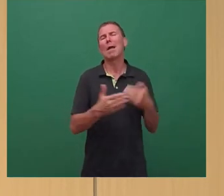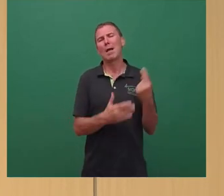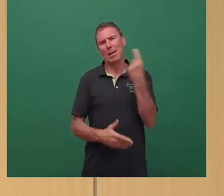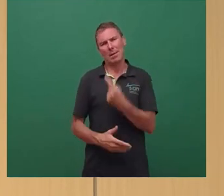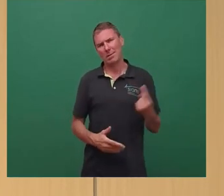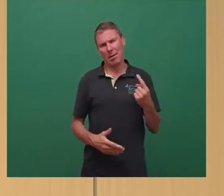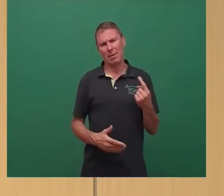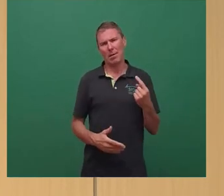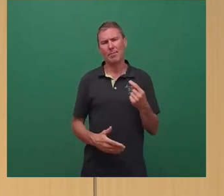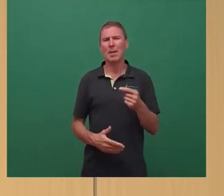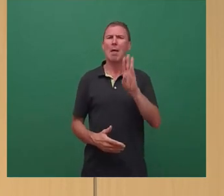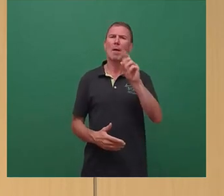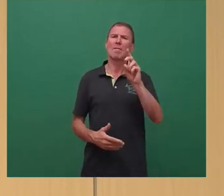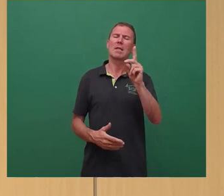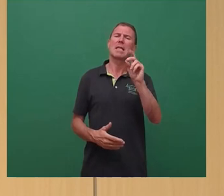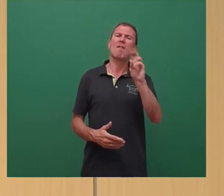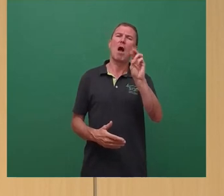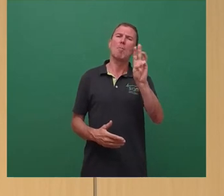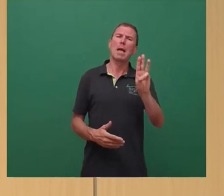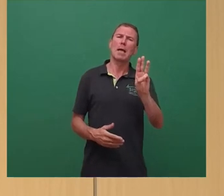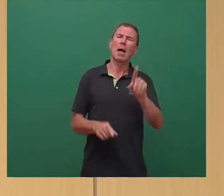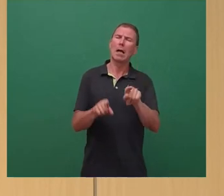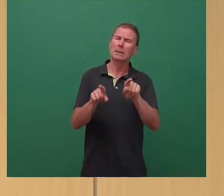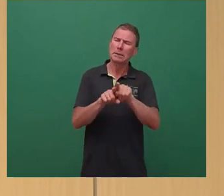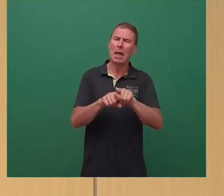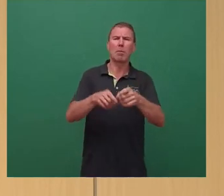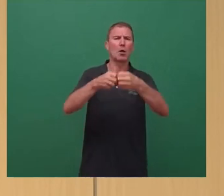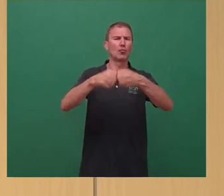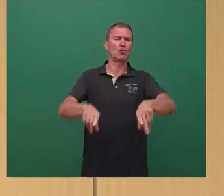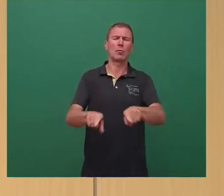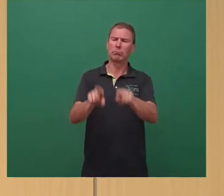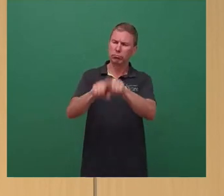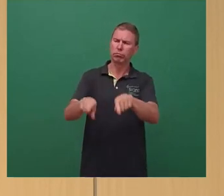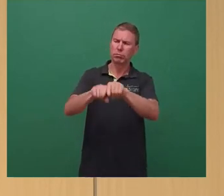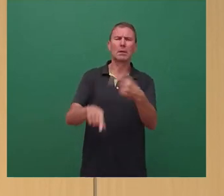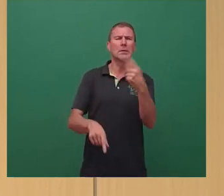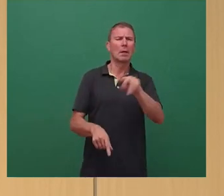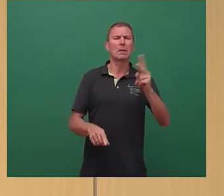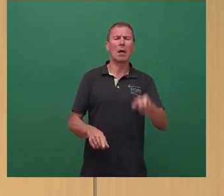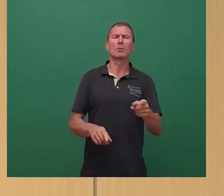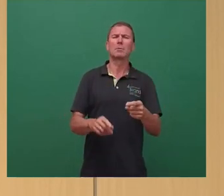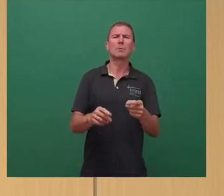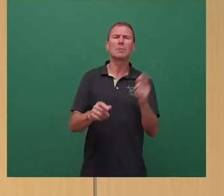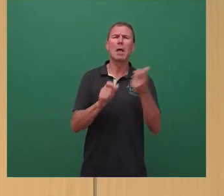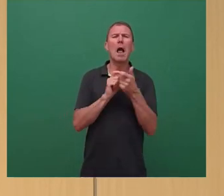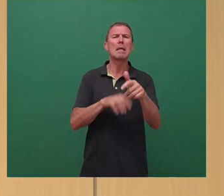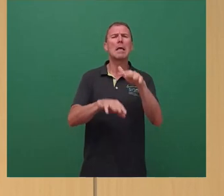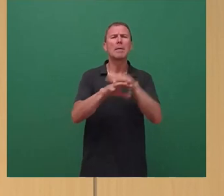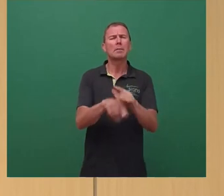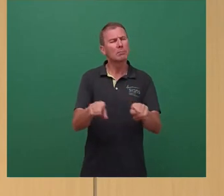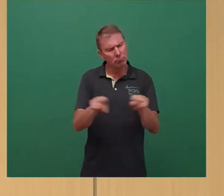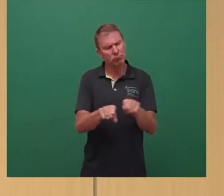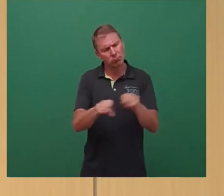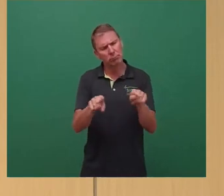mehr oder weniger derselben Struktur gefahren. Wir haben seit dem Jahr 2000 in vielen Bereichen ein unverändertes Liniennetz. Wir haben eine recht